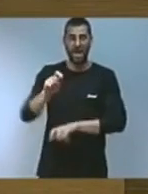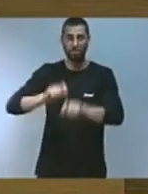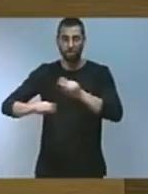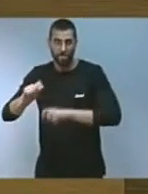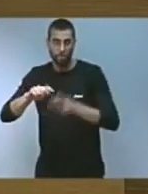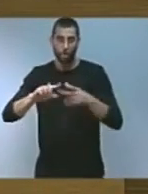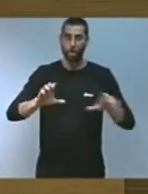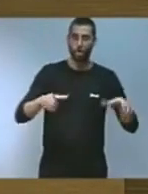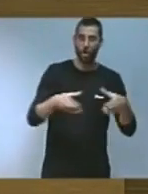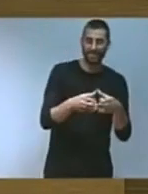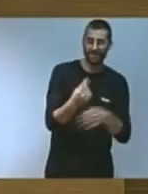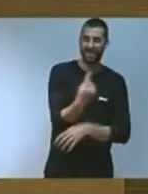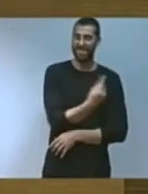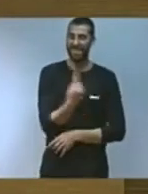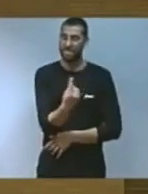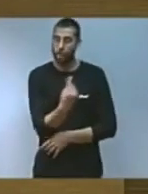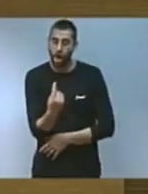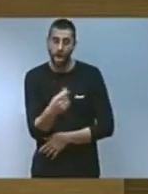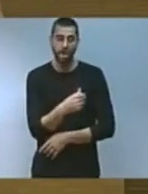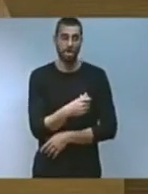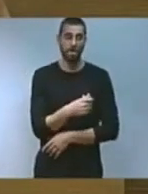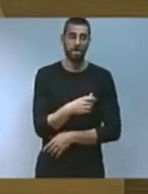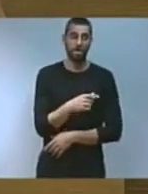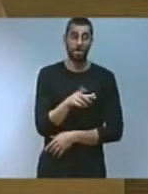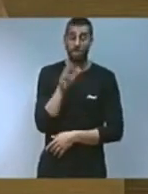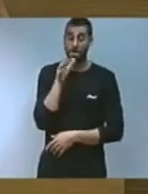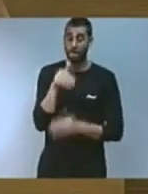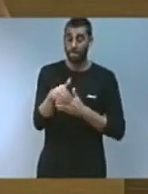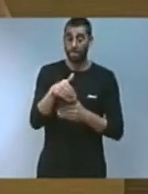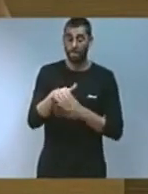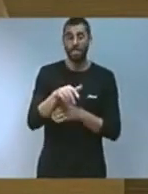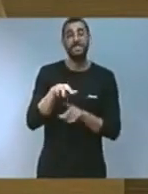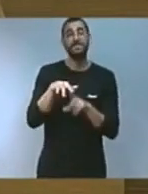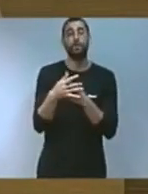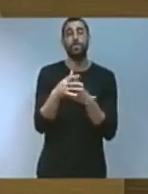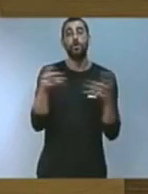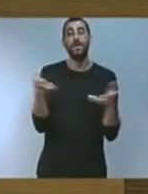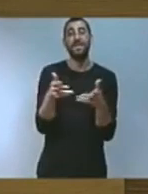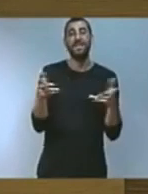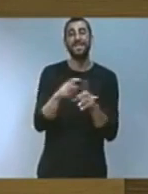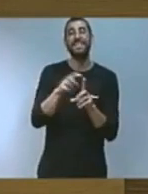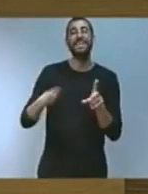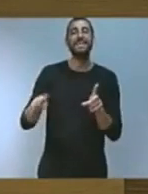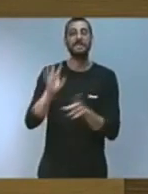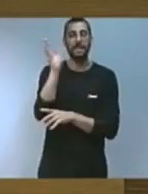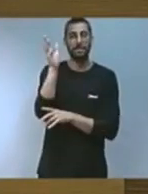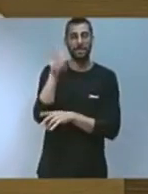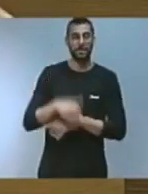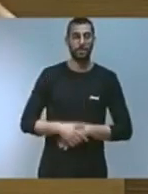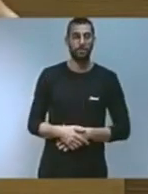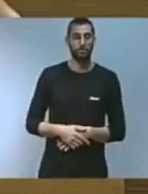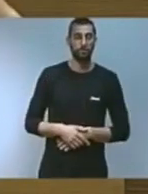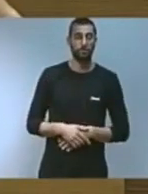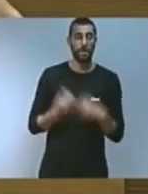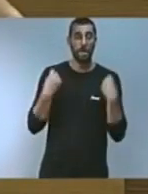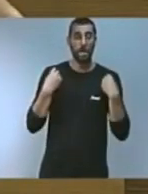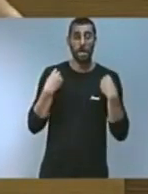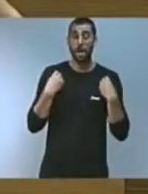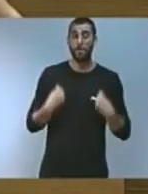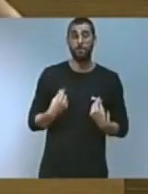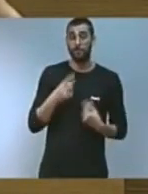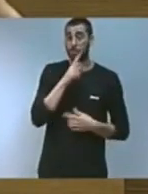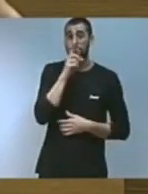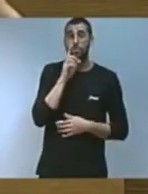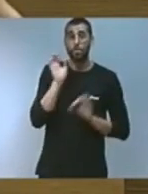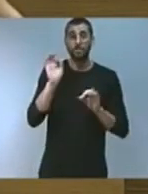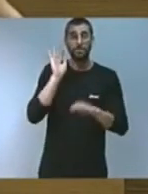col·lectives, individuals, sobre la situació que afrontem de crisi climàtica. És evident que la pròpia nomenclatura de la Conselleria